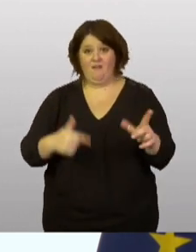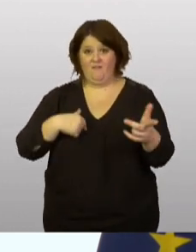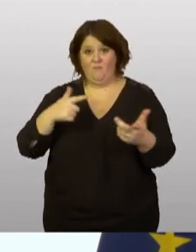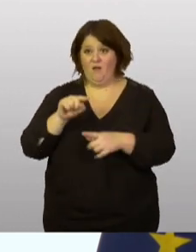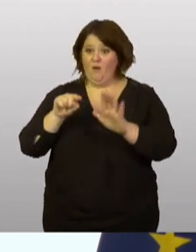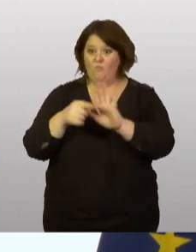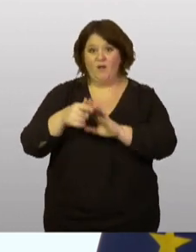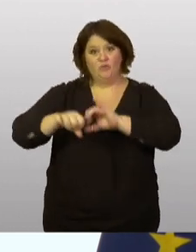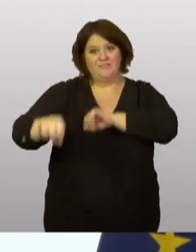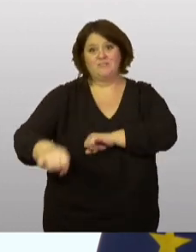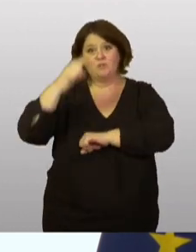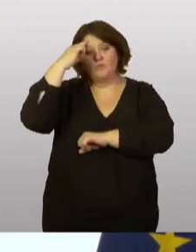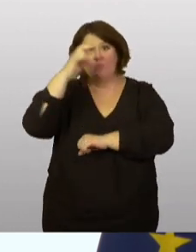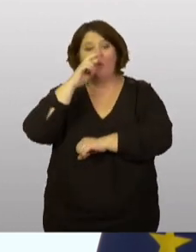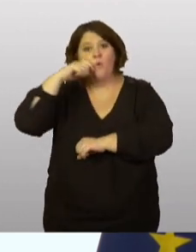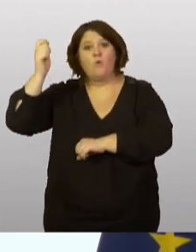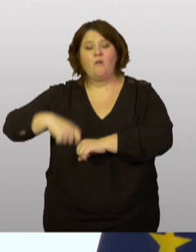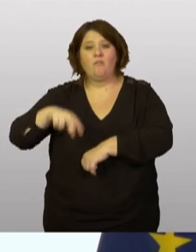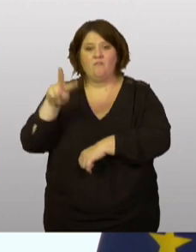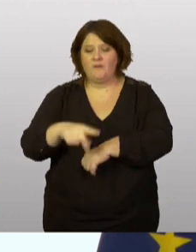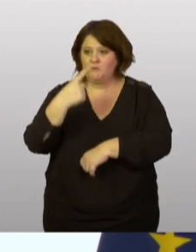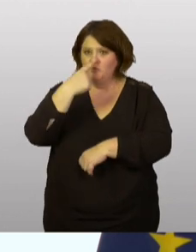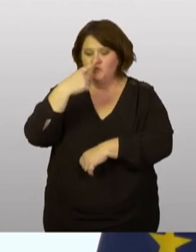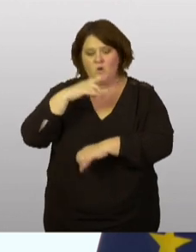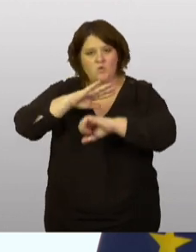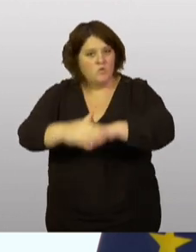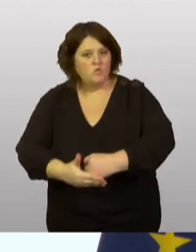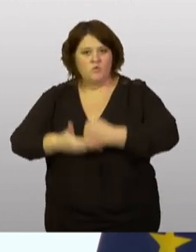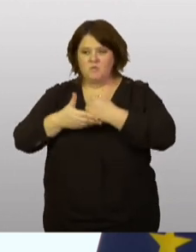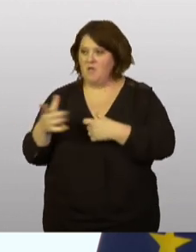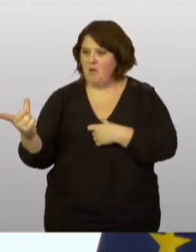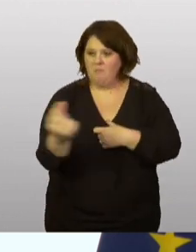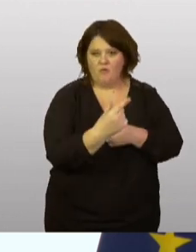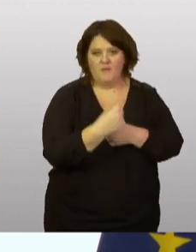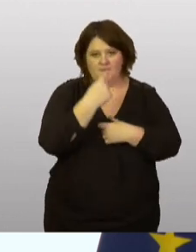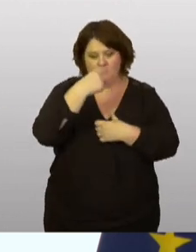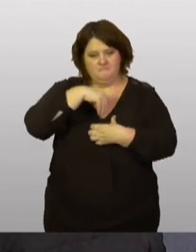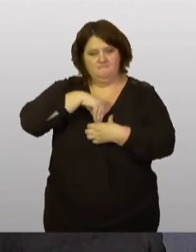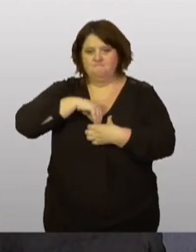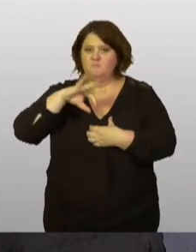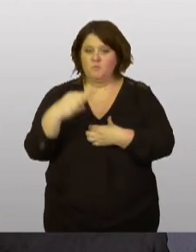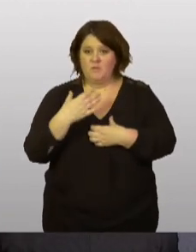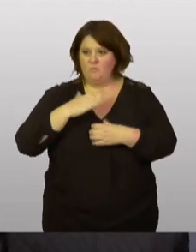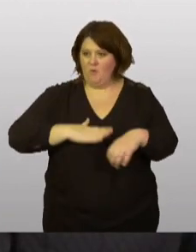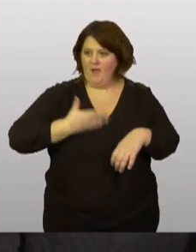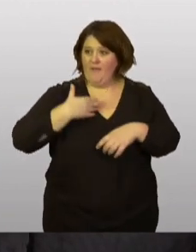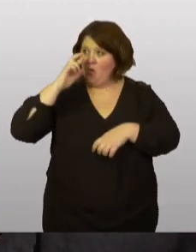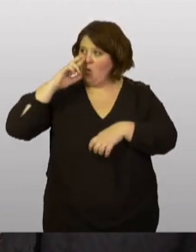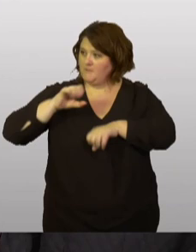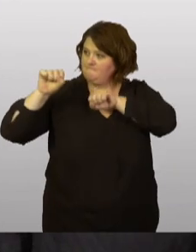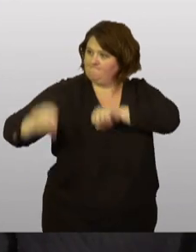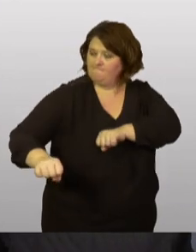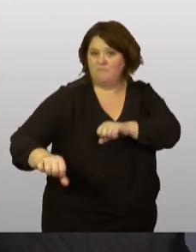résistance pour l'Ukraine, où nous ressentons ce soutien des partenaires pour nous aider à résister à l'agression russe.